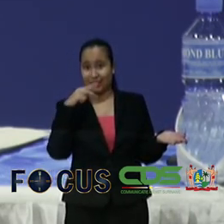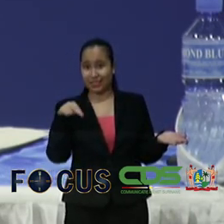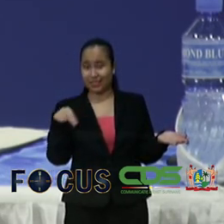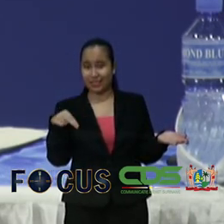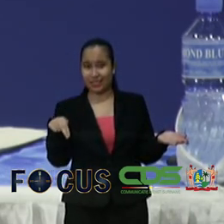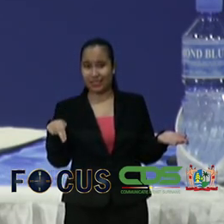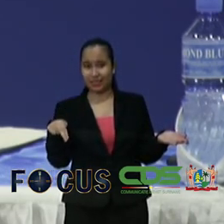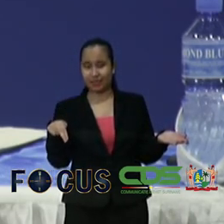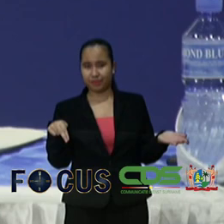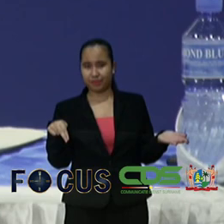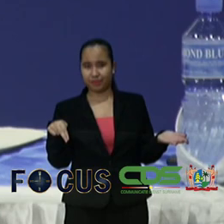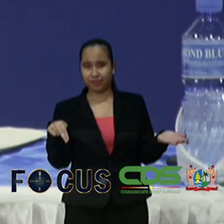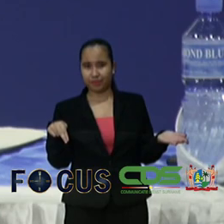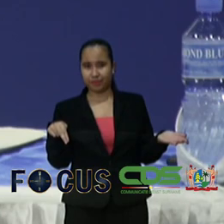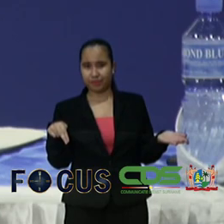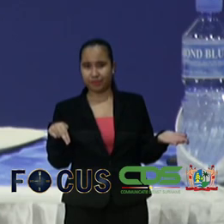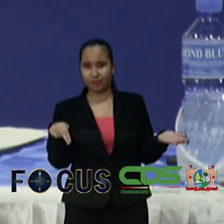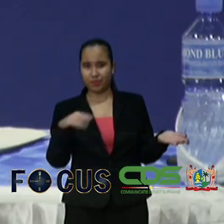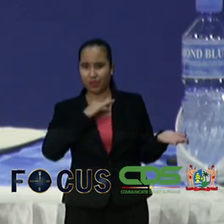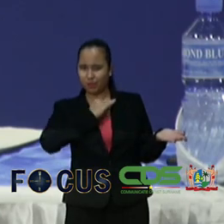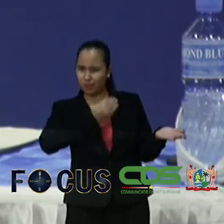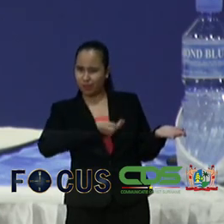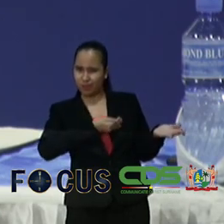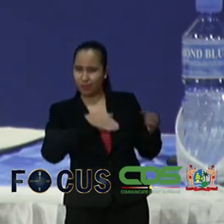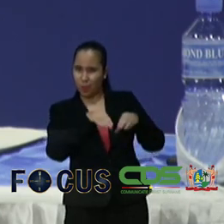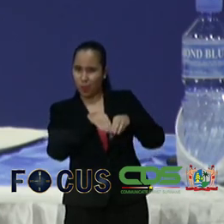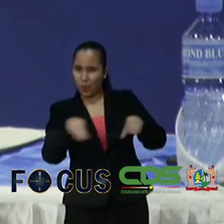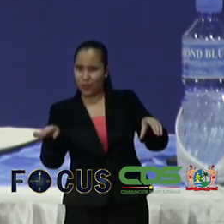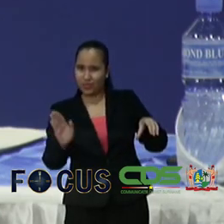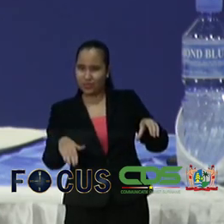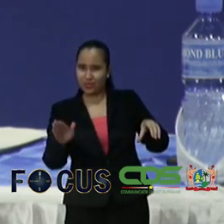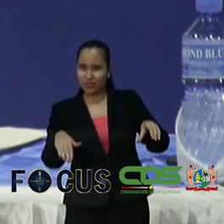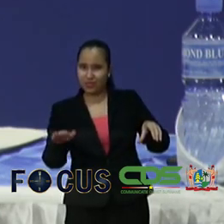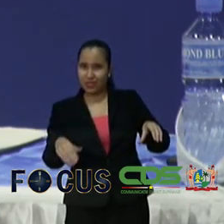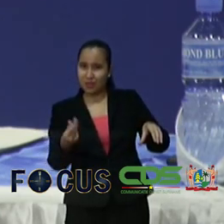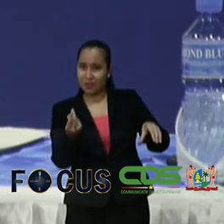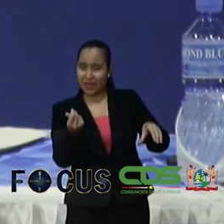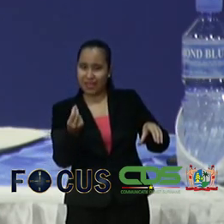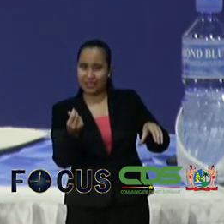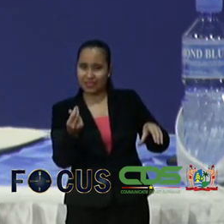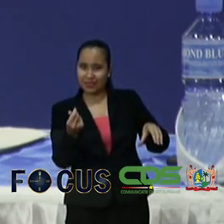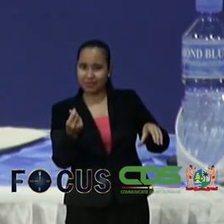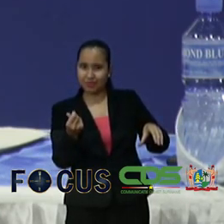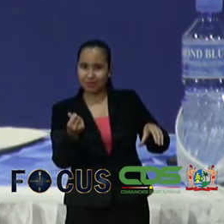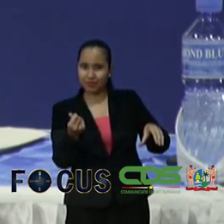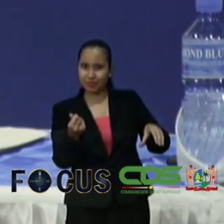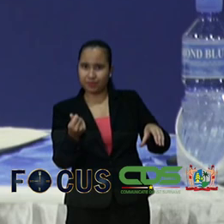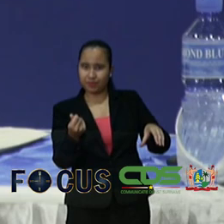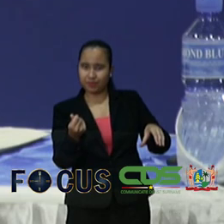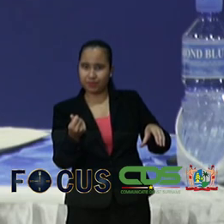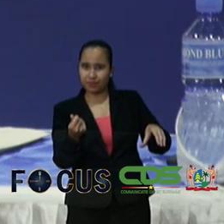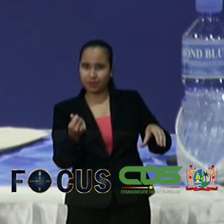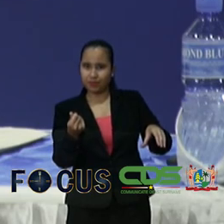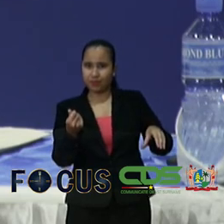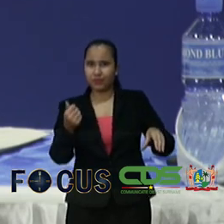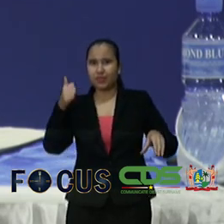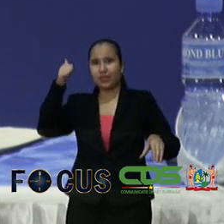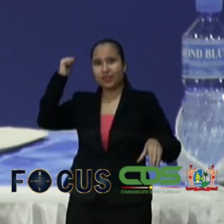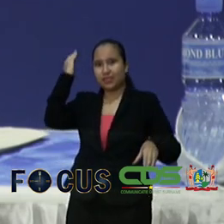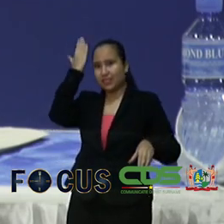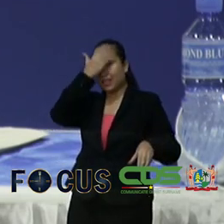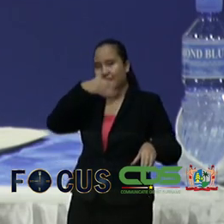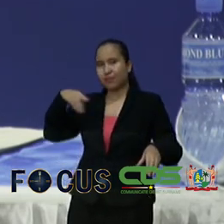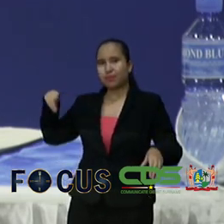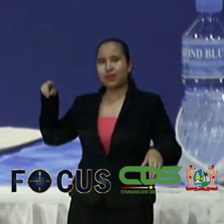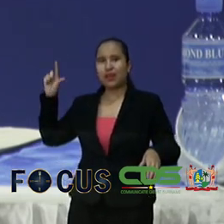inleveren de particuliere lijnbeshouders zou het tarief van Nikeri zoals gisteravond door PLO aangegeven zou